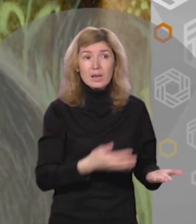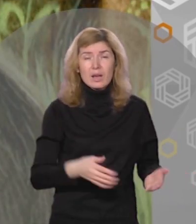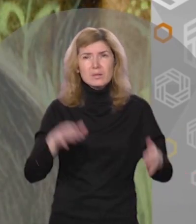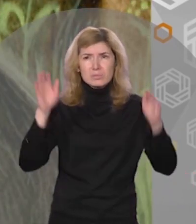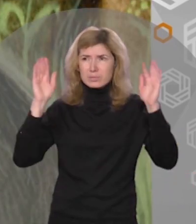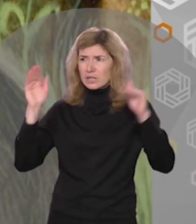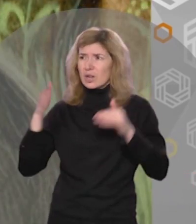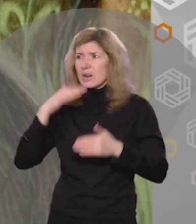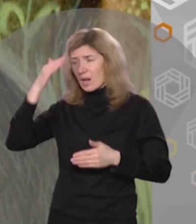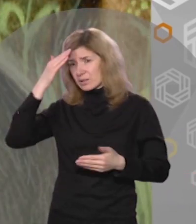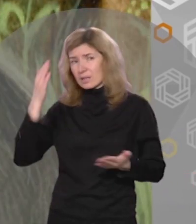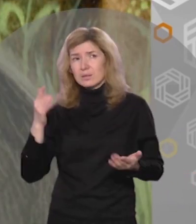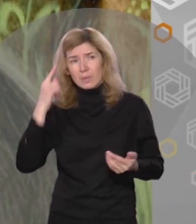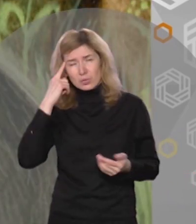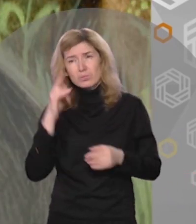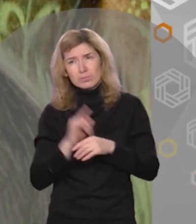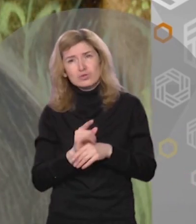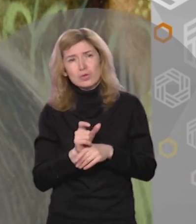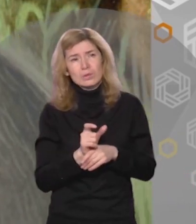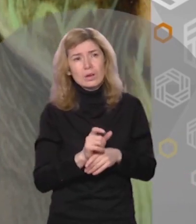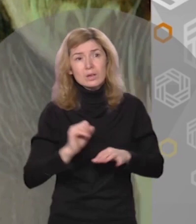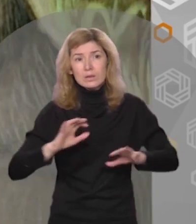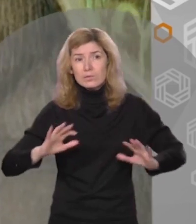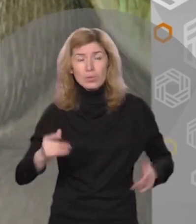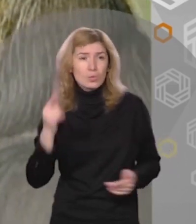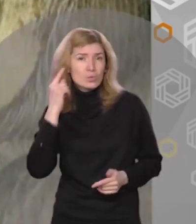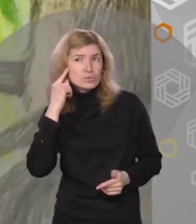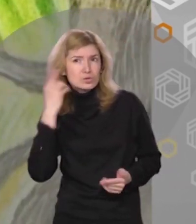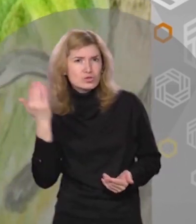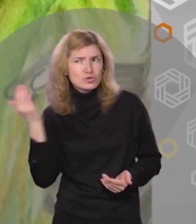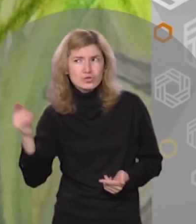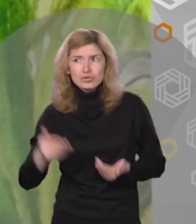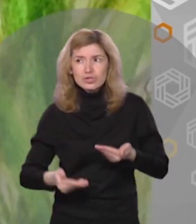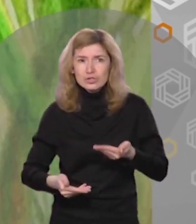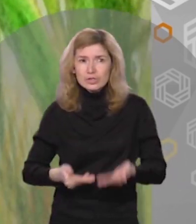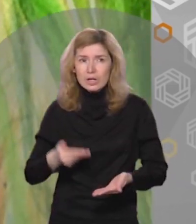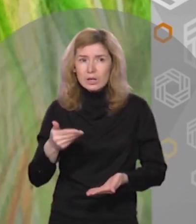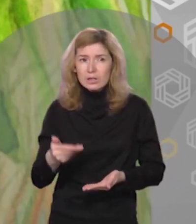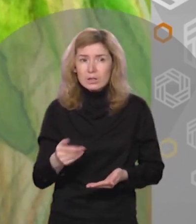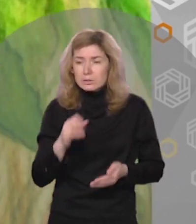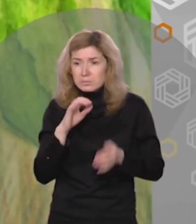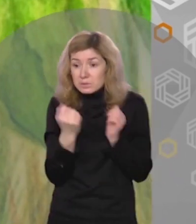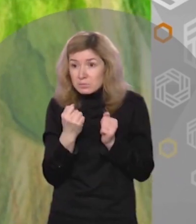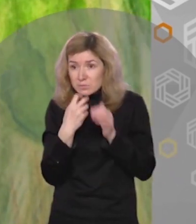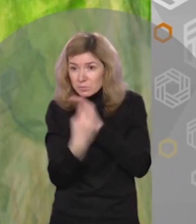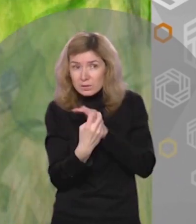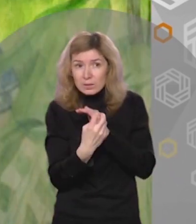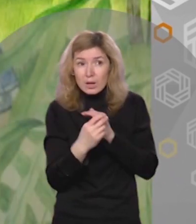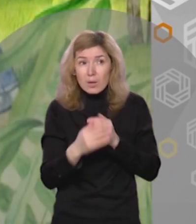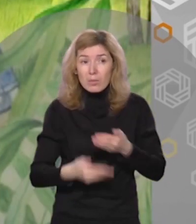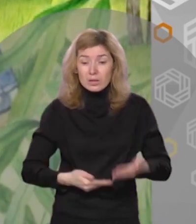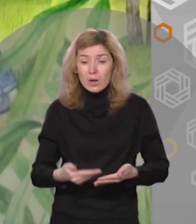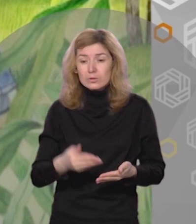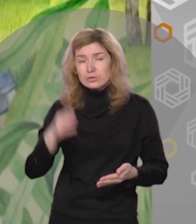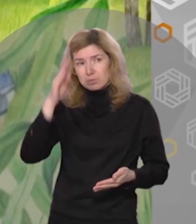Прощай, лето! Подумал мышонок. Вдруг он услышал чьи-то шаги и юркнул под кустик. По